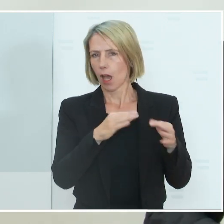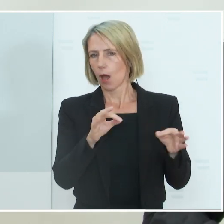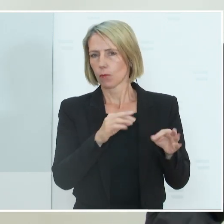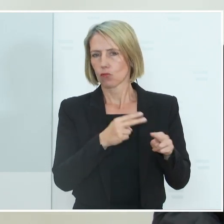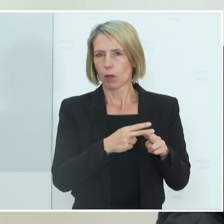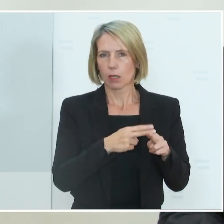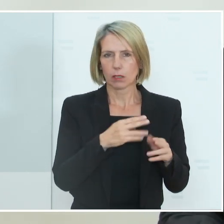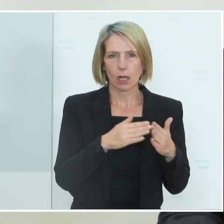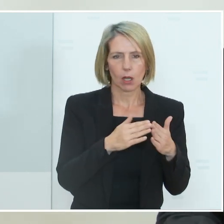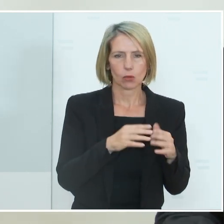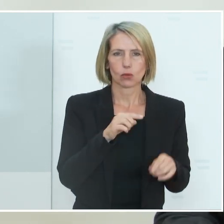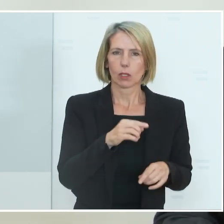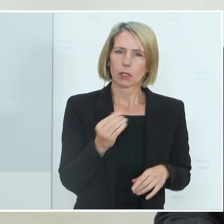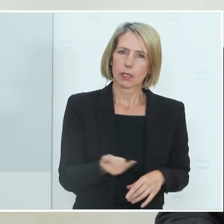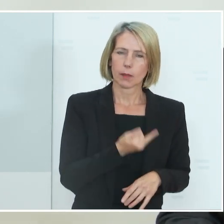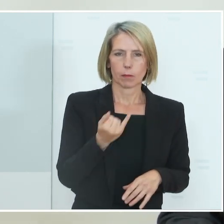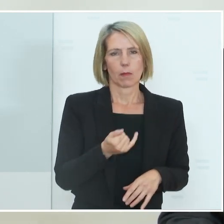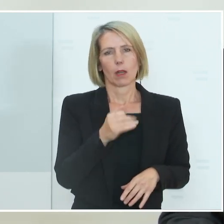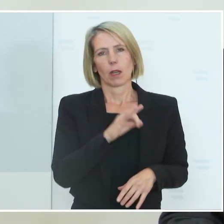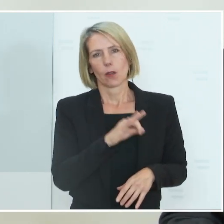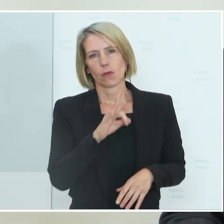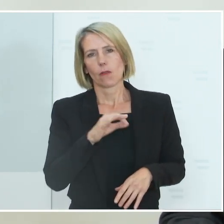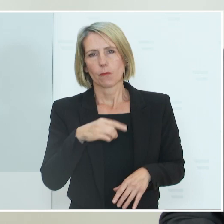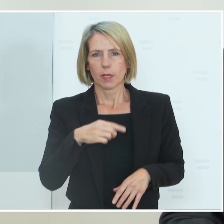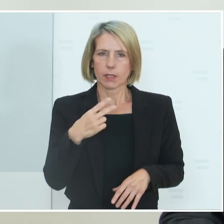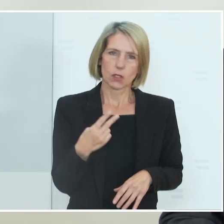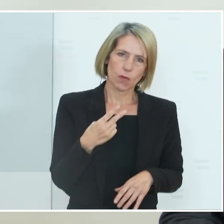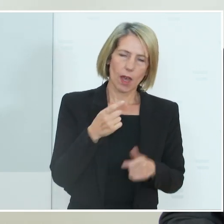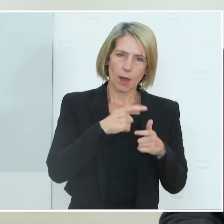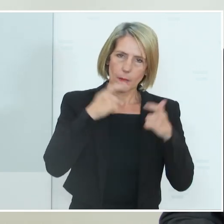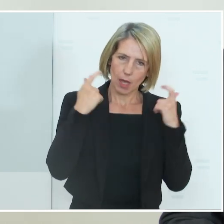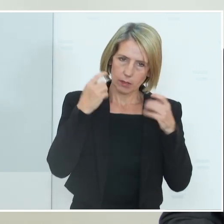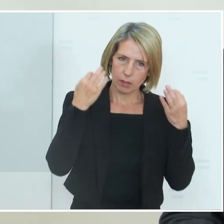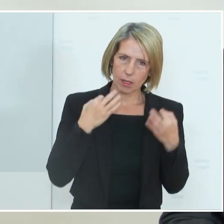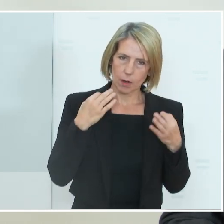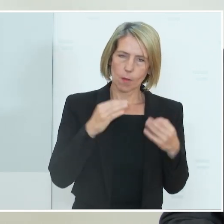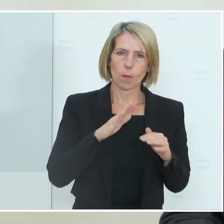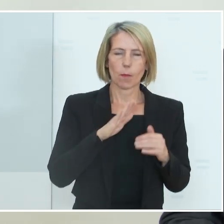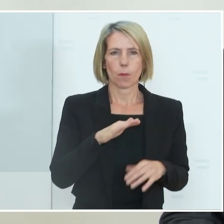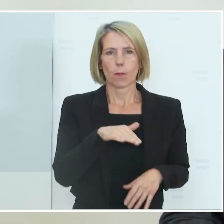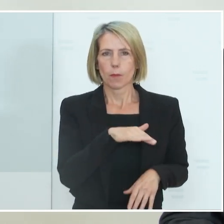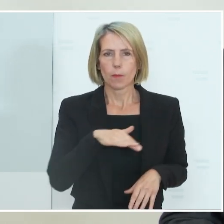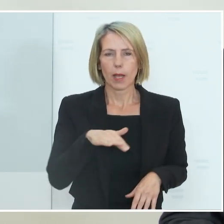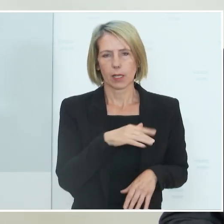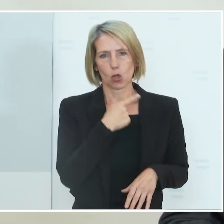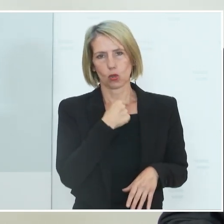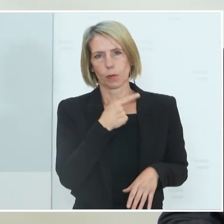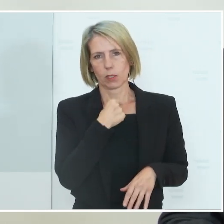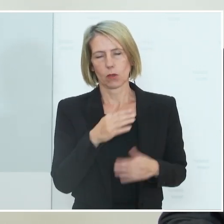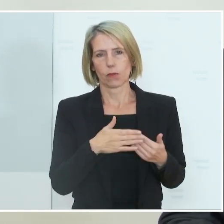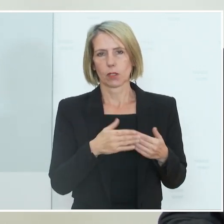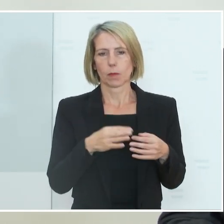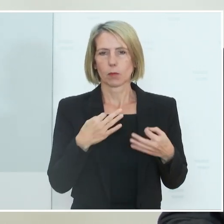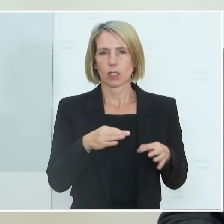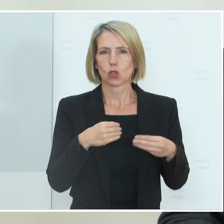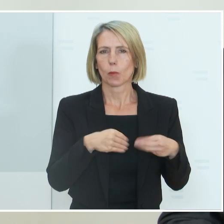FFP2. Das heißt, bei den notwendigen Grundbedürfnissen, wir reden vom Supermarkt,